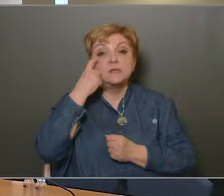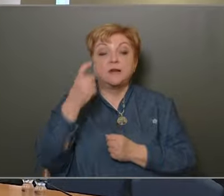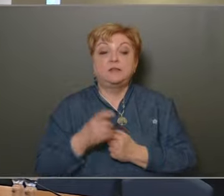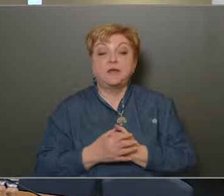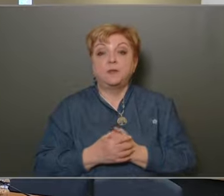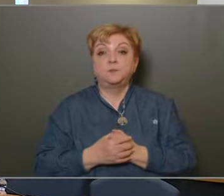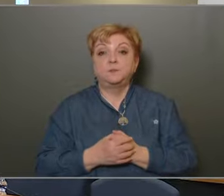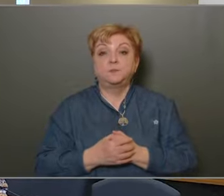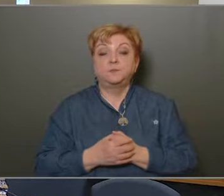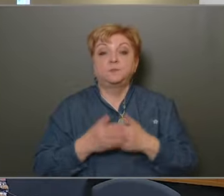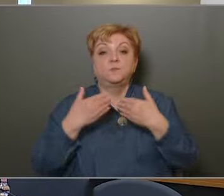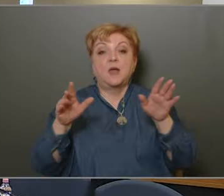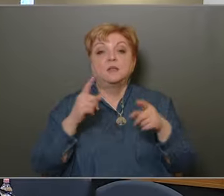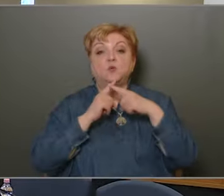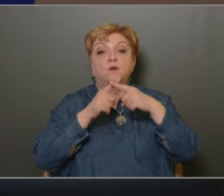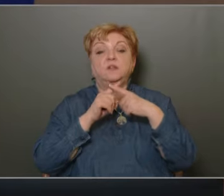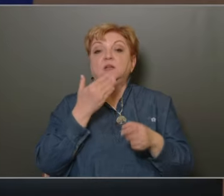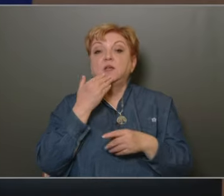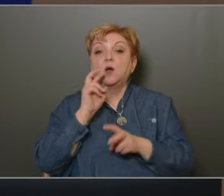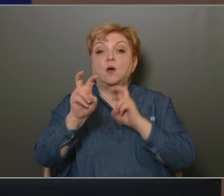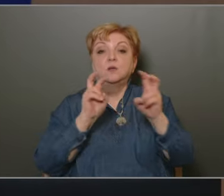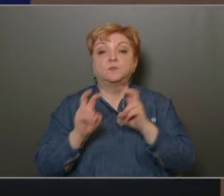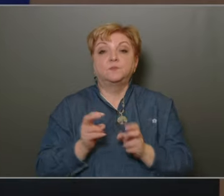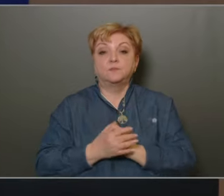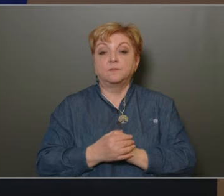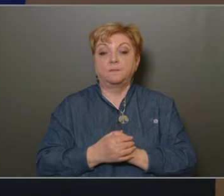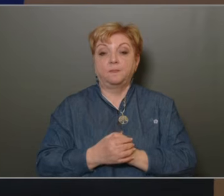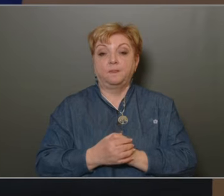Nincs észrevétel. Megnyitom a vitát, kikíván hozzá szólni.